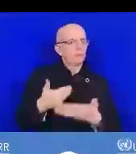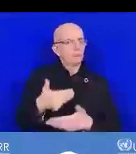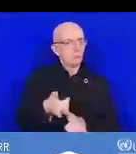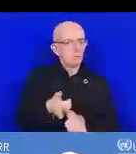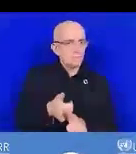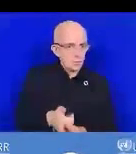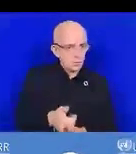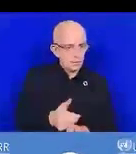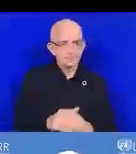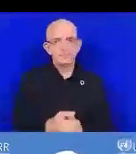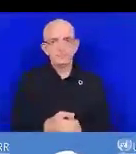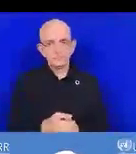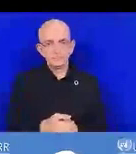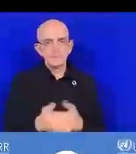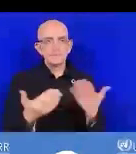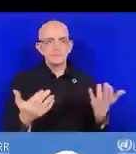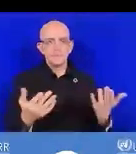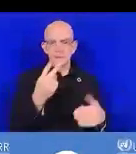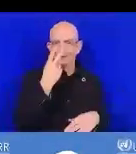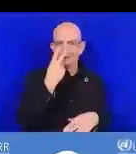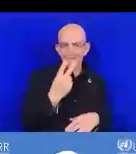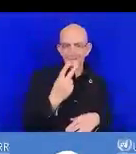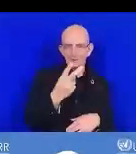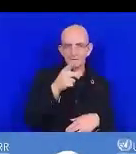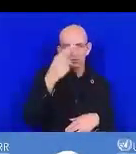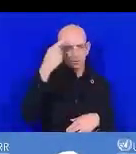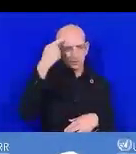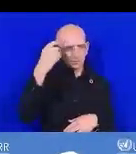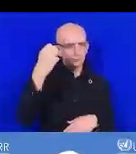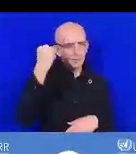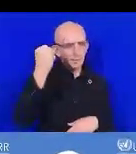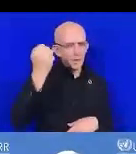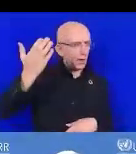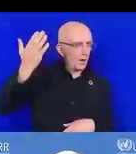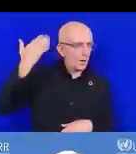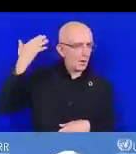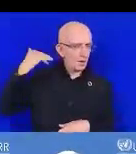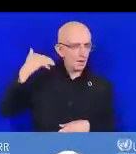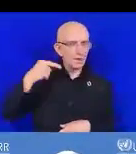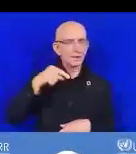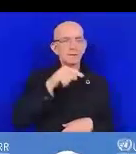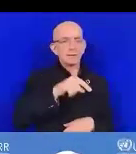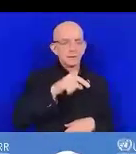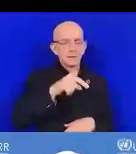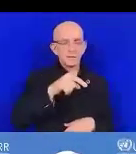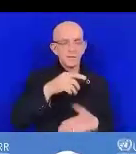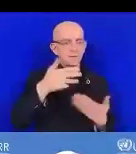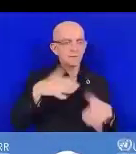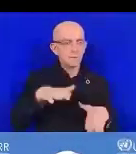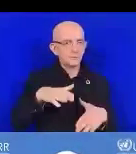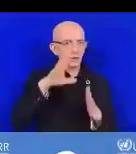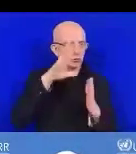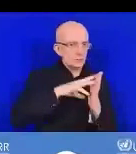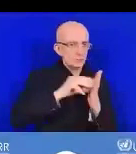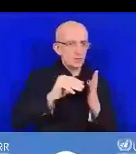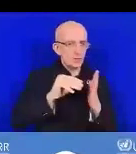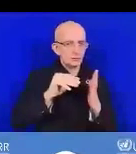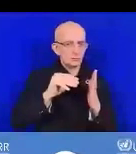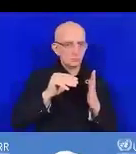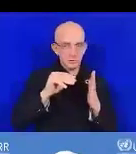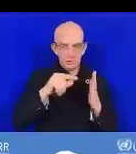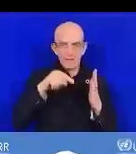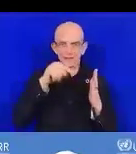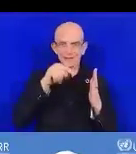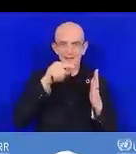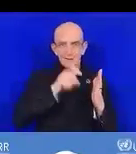Souvenez-vous qu'il y a une page de résultats. Vous pouvez aller à la page de